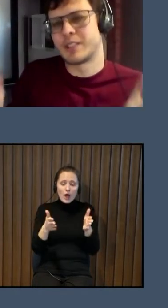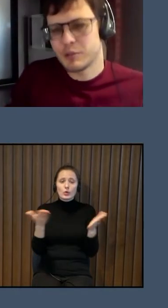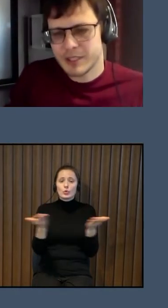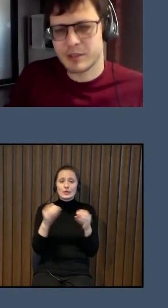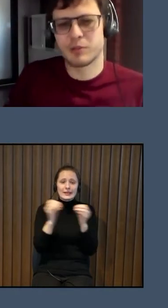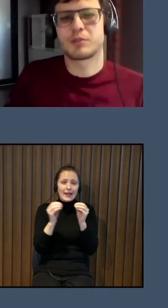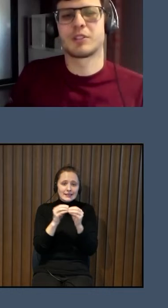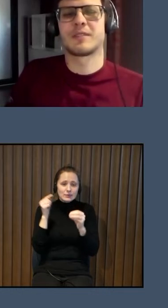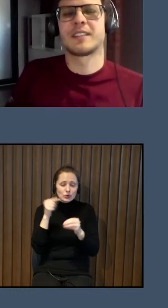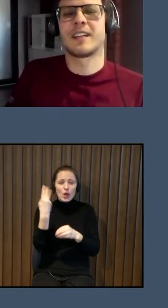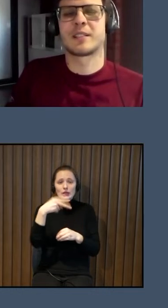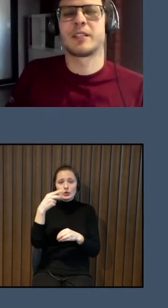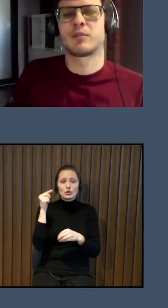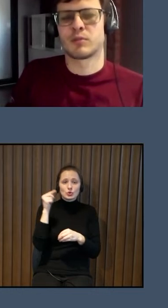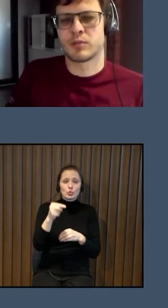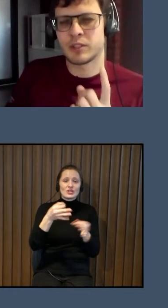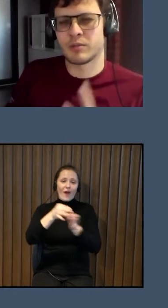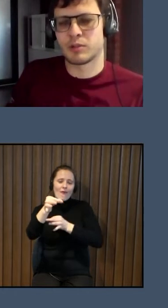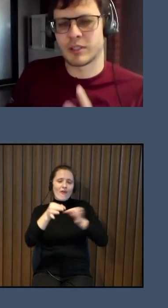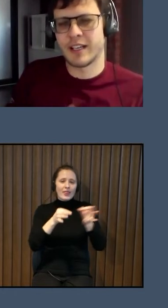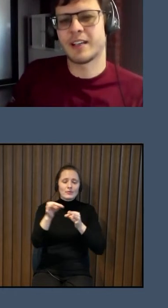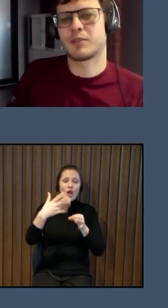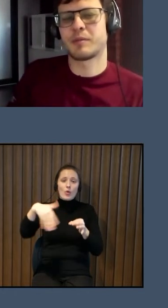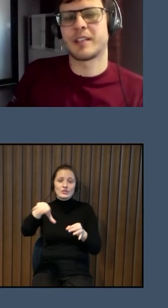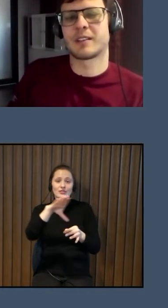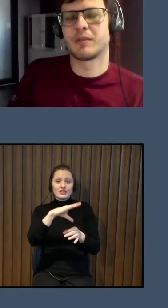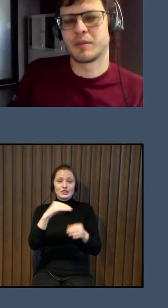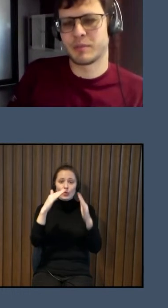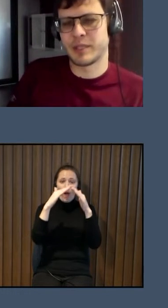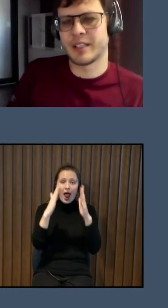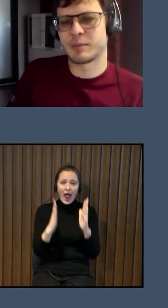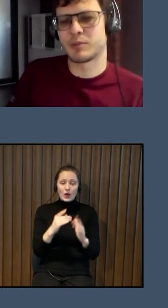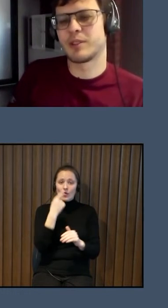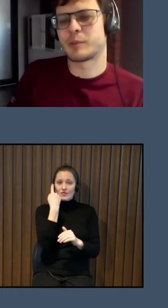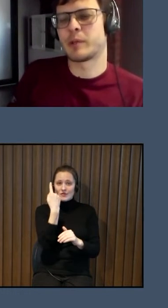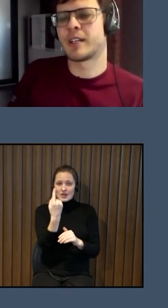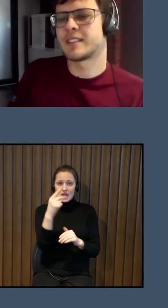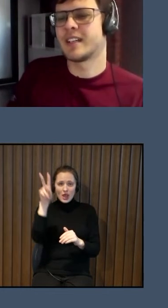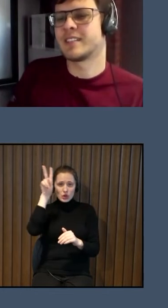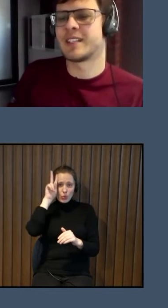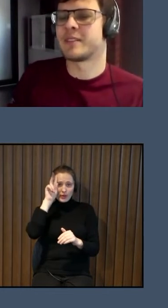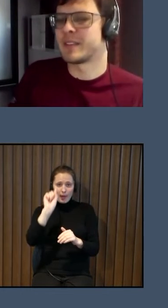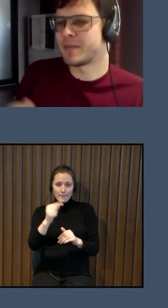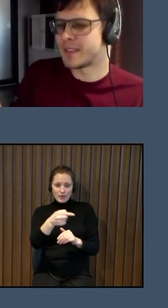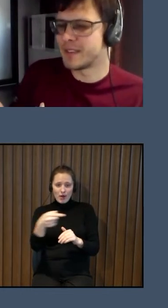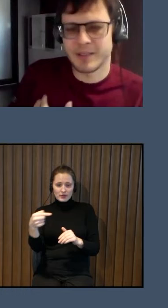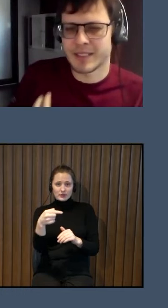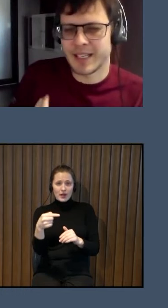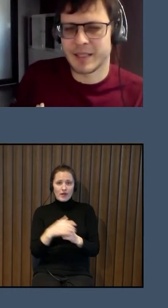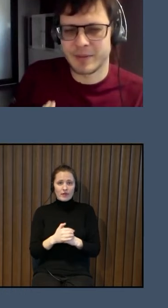tūkstoši, divdesmit tūkstoši kvadrātmetru, un uz visu šo ēku ir viena pieejama toleta pirmā stāvā,